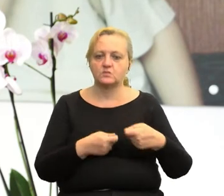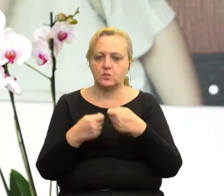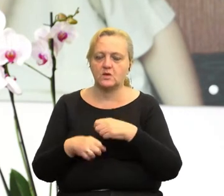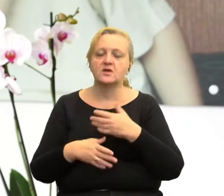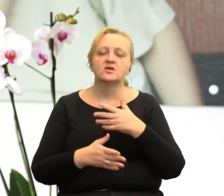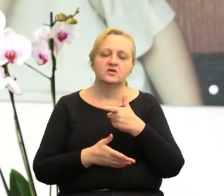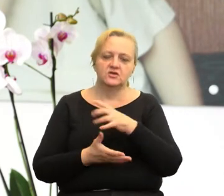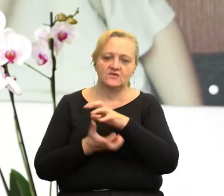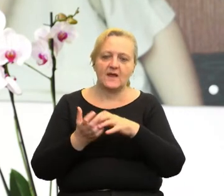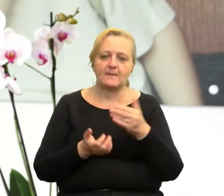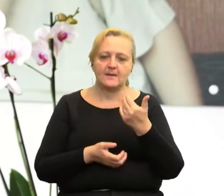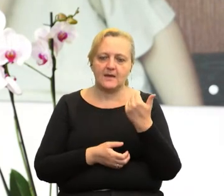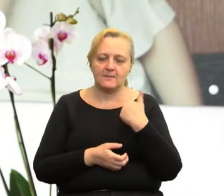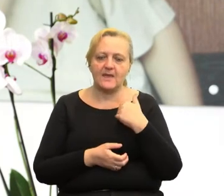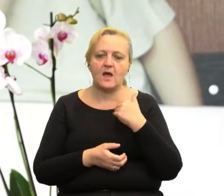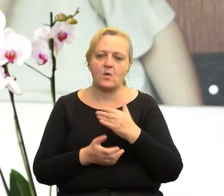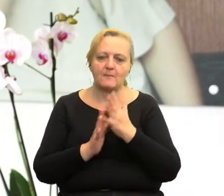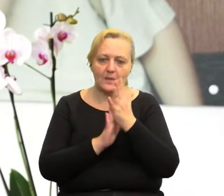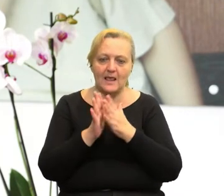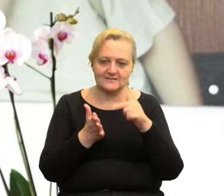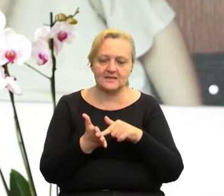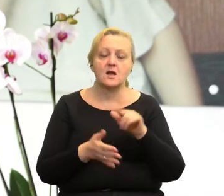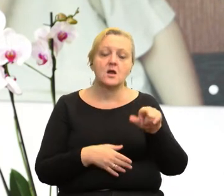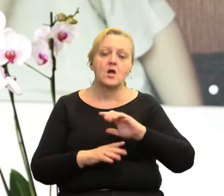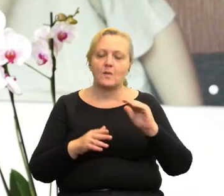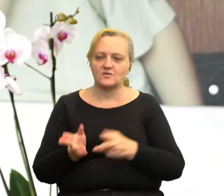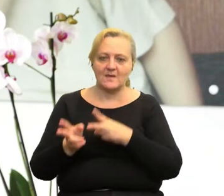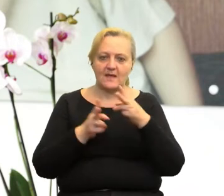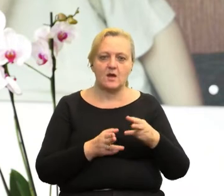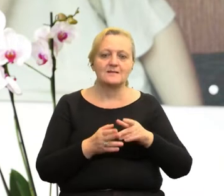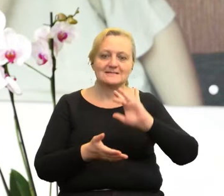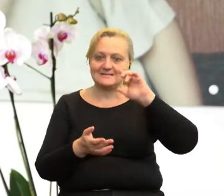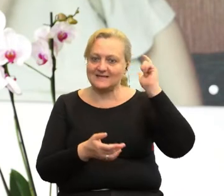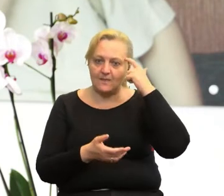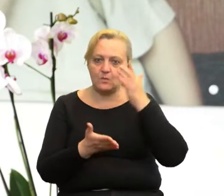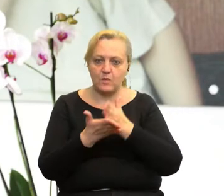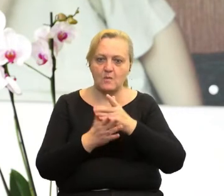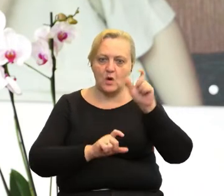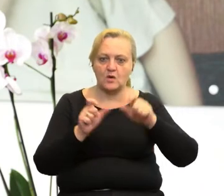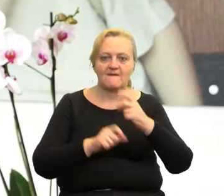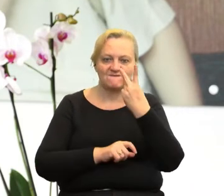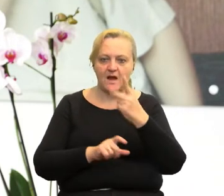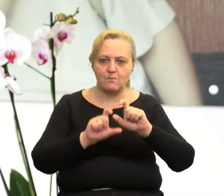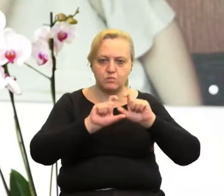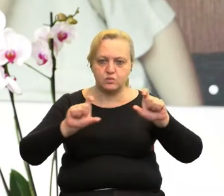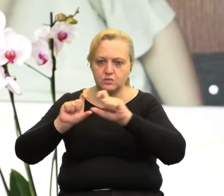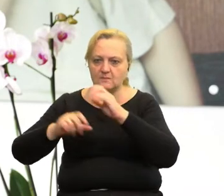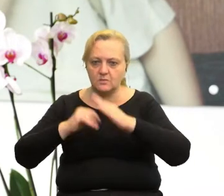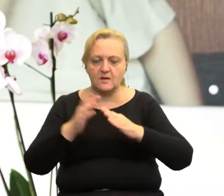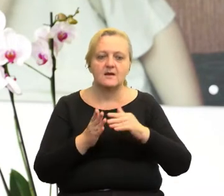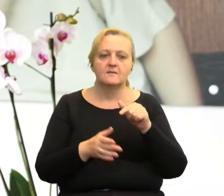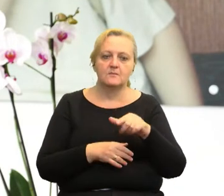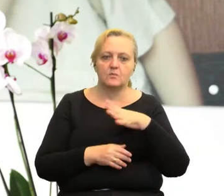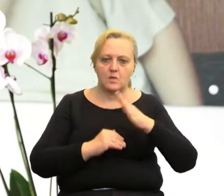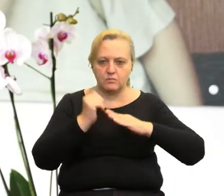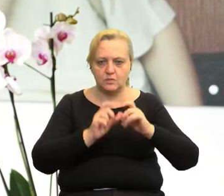Podlaskiej wybudowało kolejny etap Centrum Pomocy Osobom z Autyzmem, kolejne dwa budynki. Rozbudowaliśmy naszą